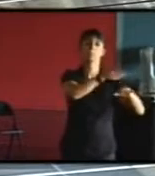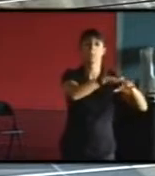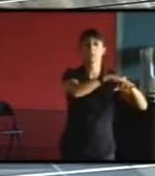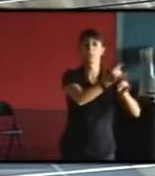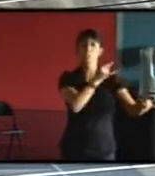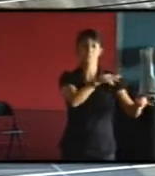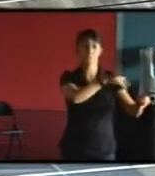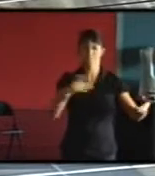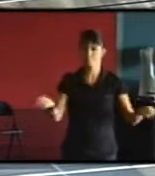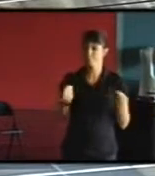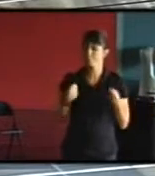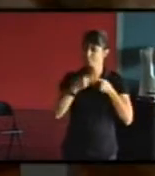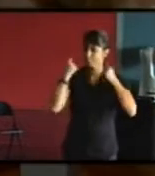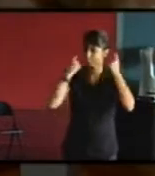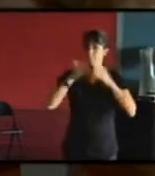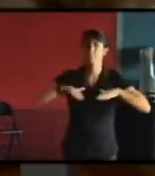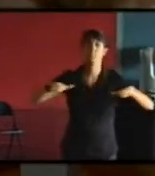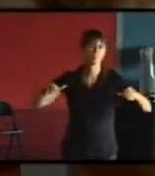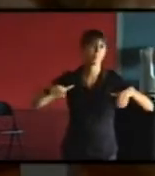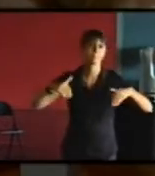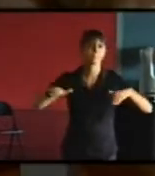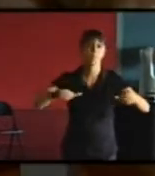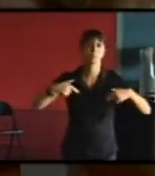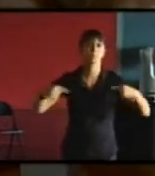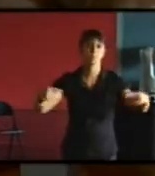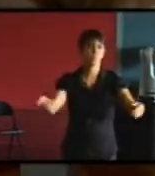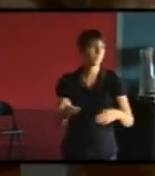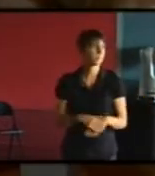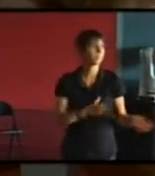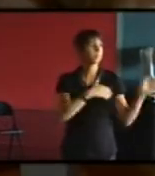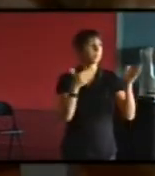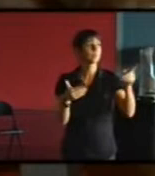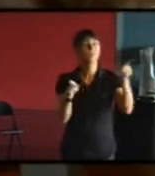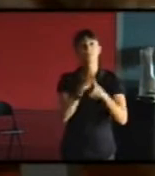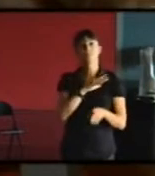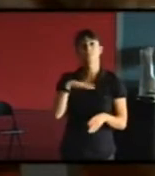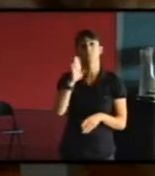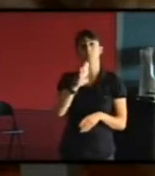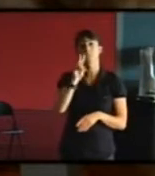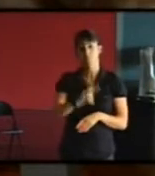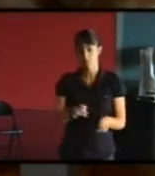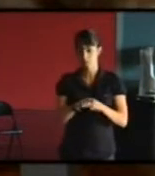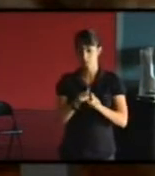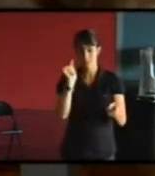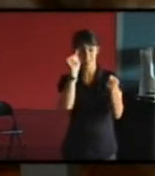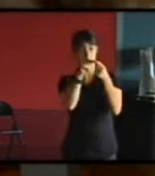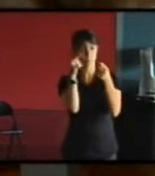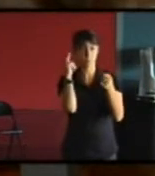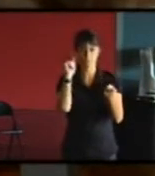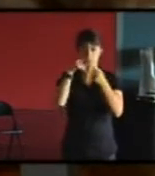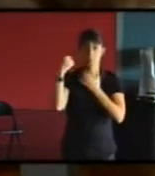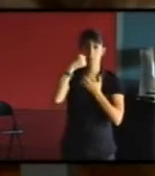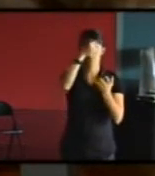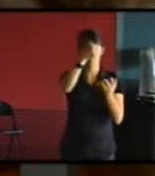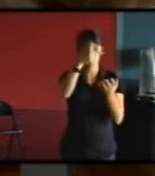je voulais juste dire la notion de patrimoine elle-même évolue et se transforme juste